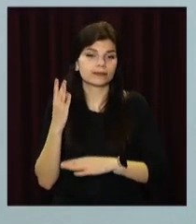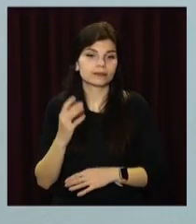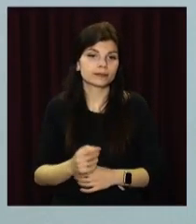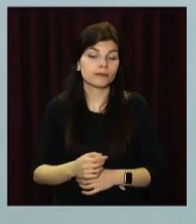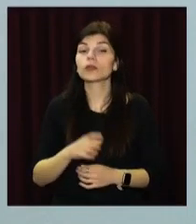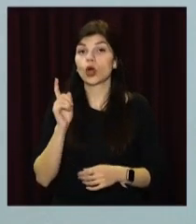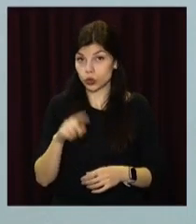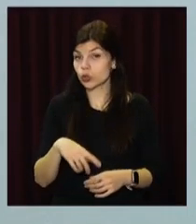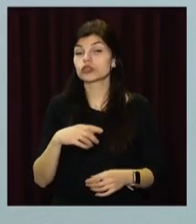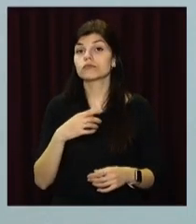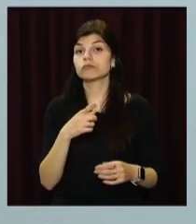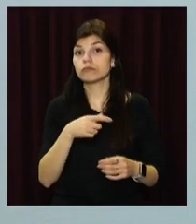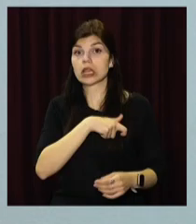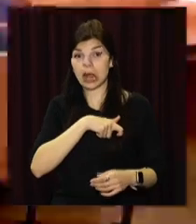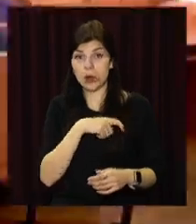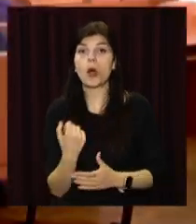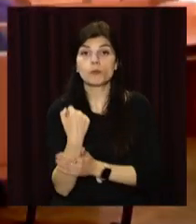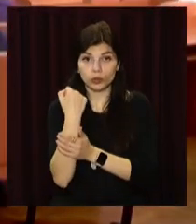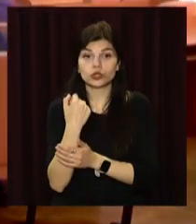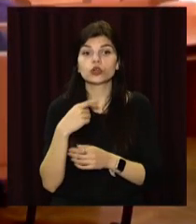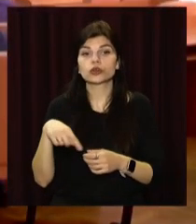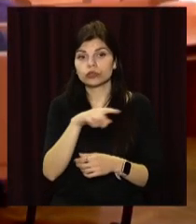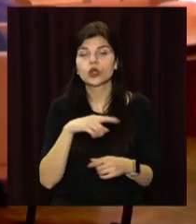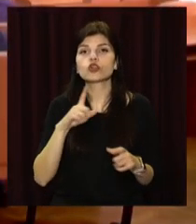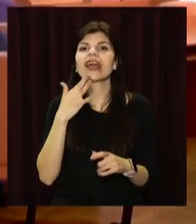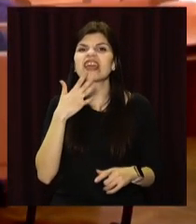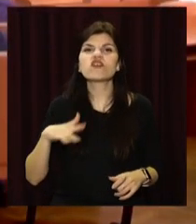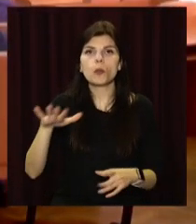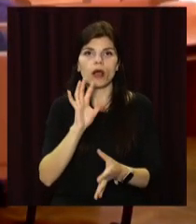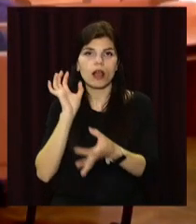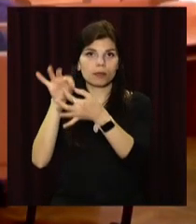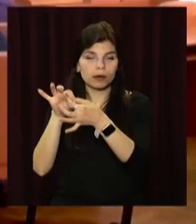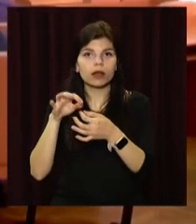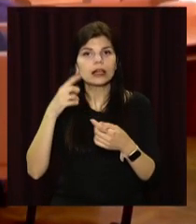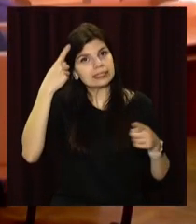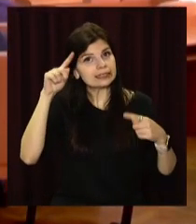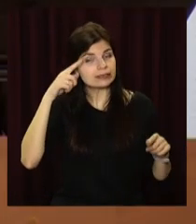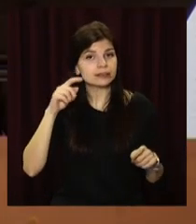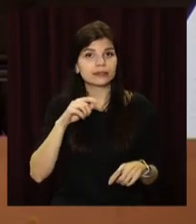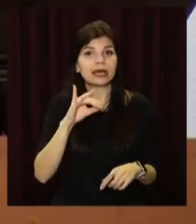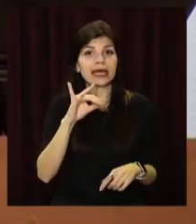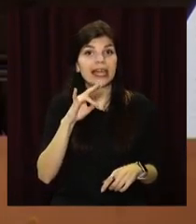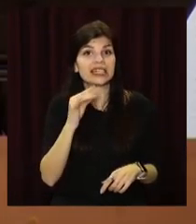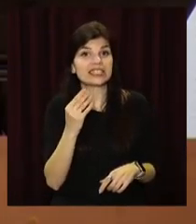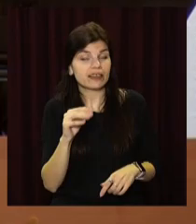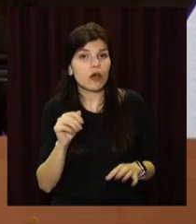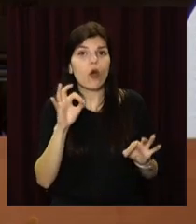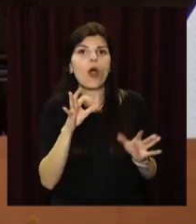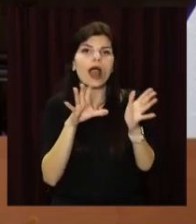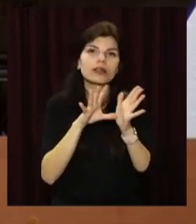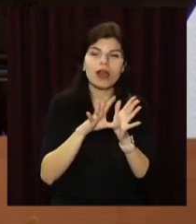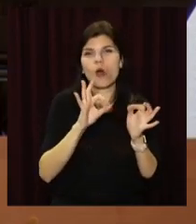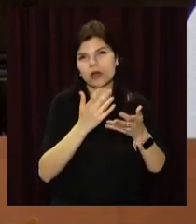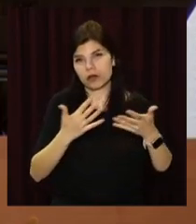Також депутати міськради підтримали рішення долучитися до європейської ініціативи – угода мерів з клімату та енергії. Тож